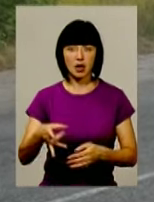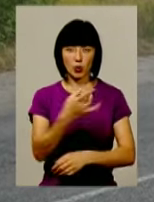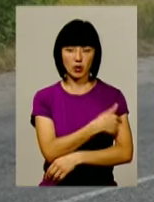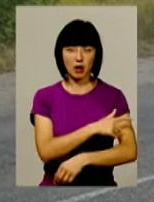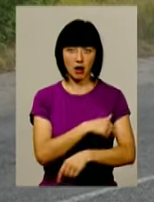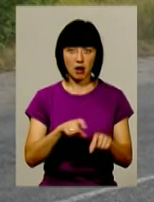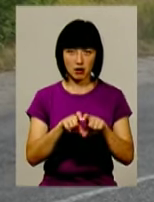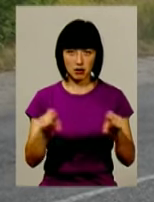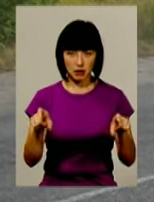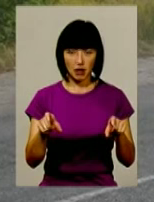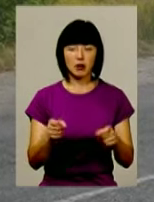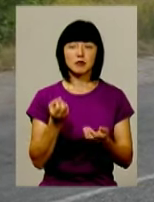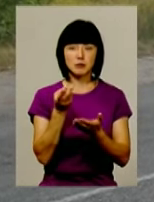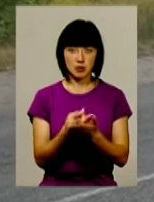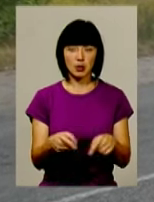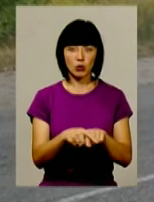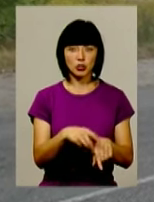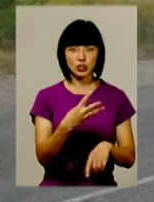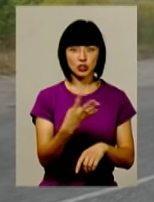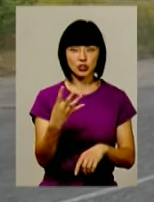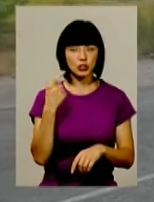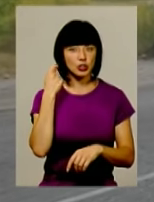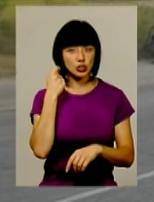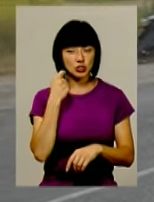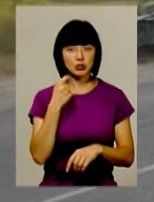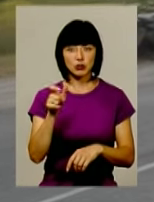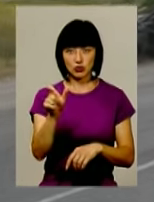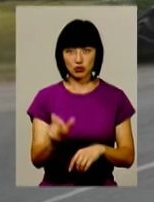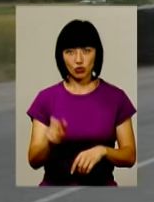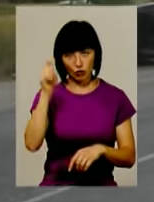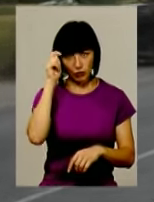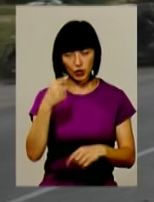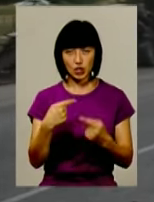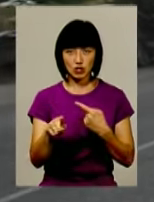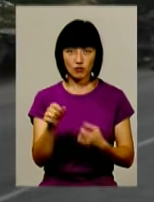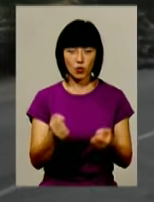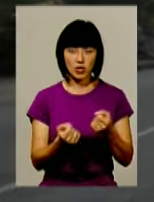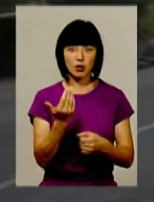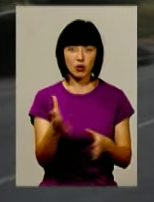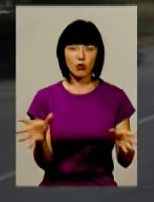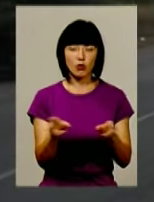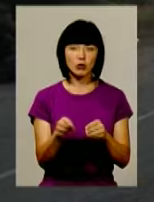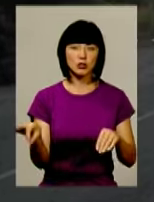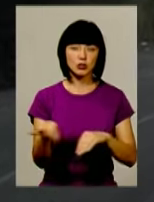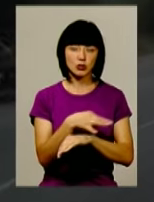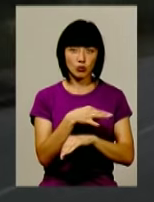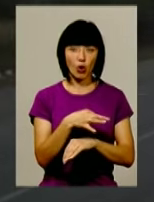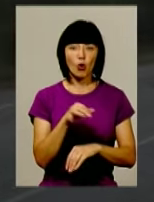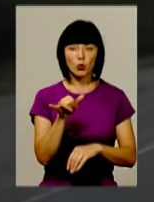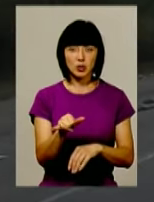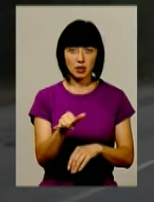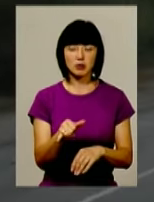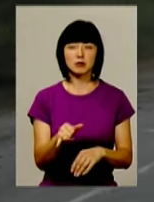лікарні. У лікарні перебувають також 34-річний Шепетівчанин, водій іншого автомобіля та його 31-річна дружина. У них